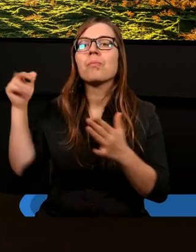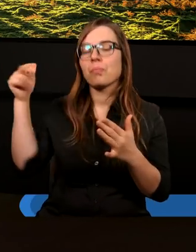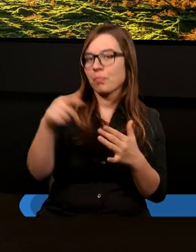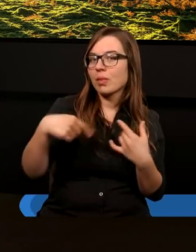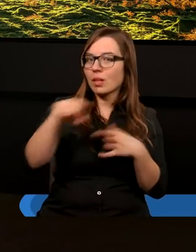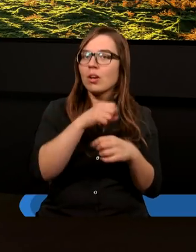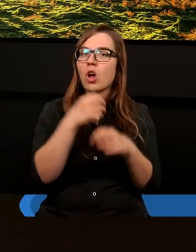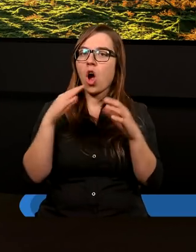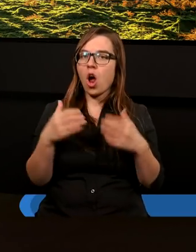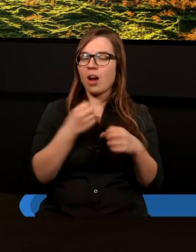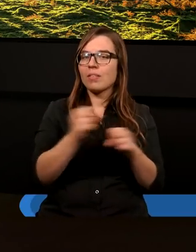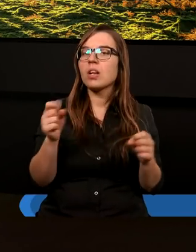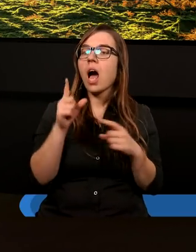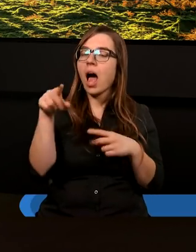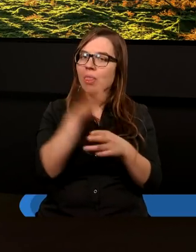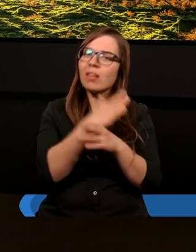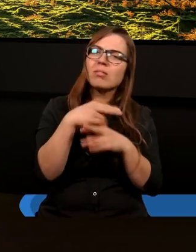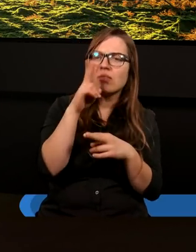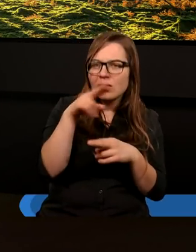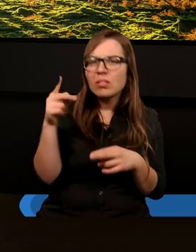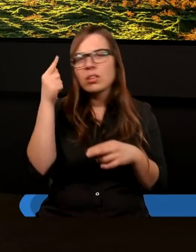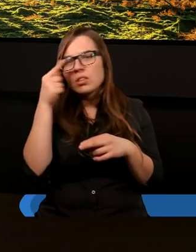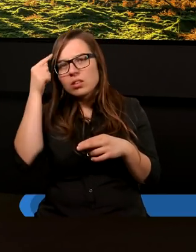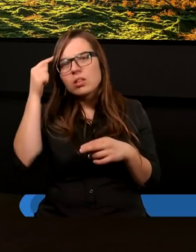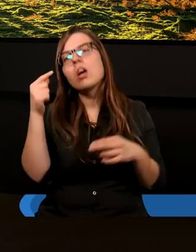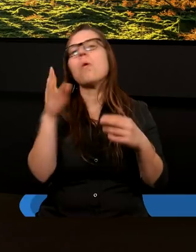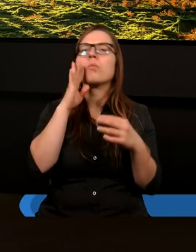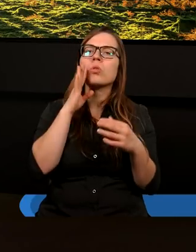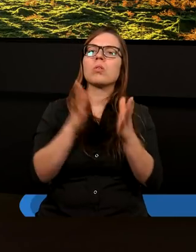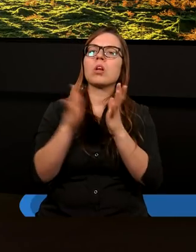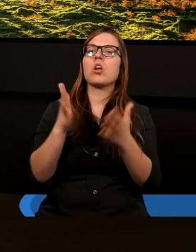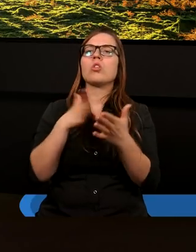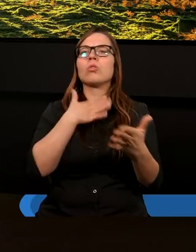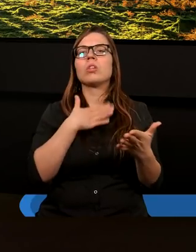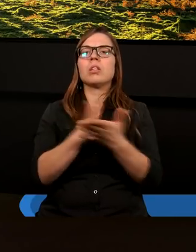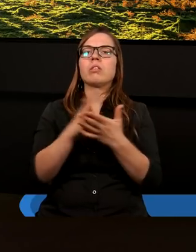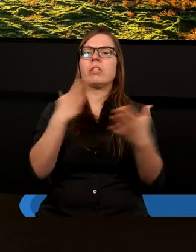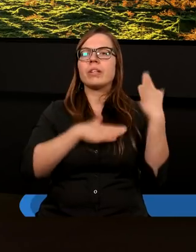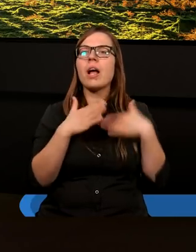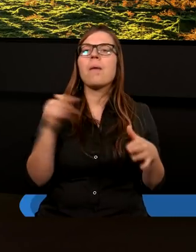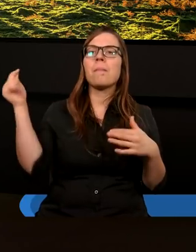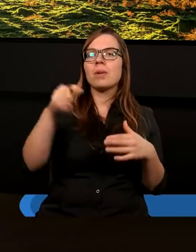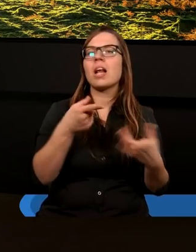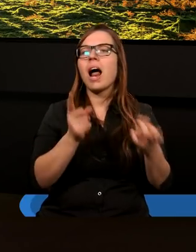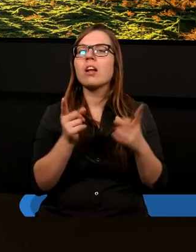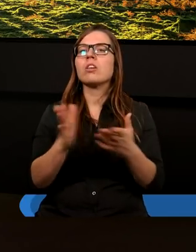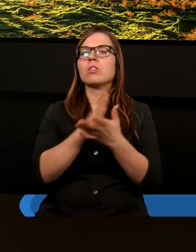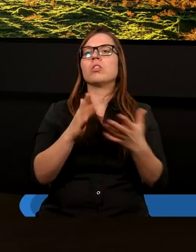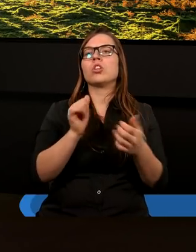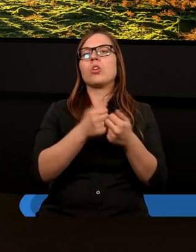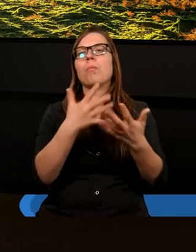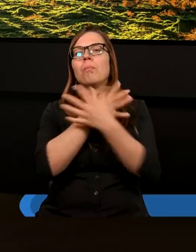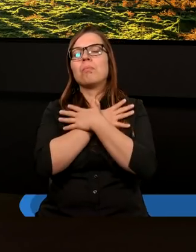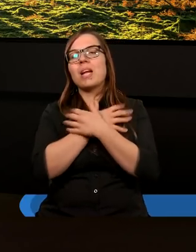grzechu, ale niektórzy upatrują w przyjściu Chrystusa koniec świata. Niektórzy się cieszą i mówią Panie, przyjdź jak najszybciej, a niektórzy są